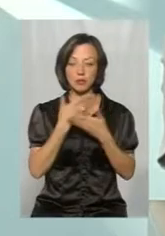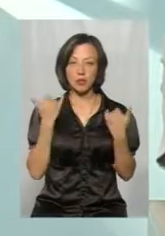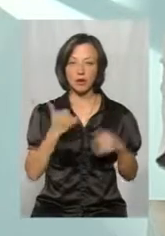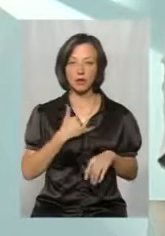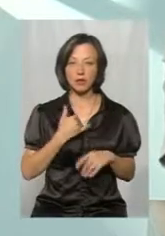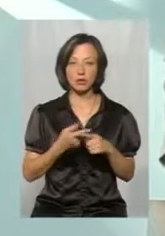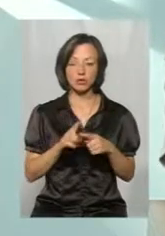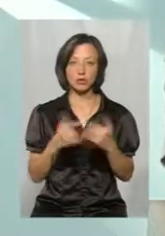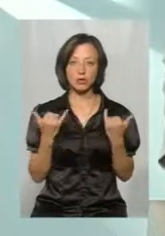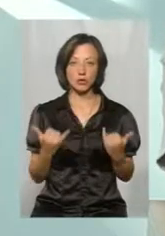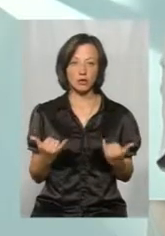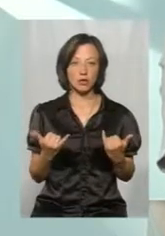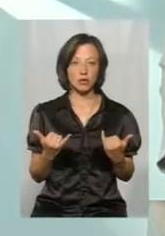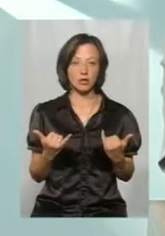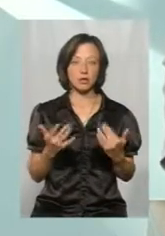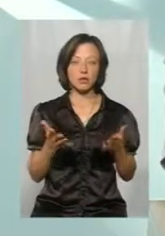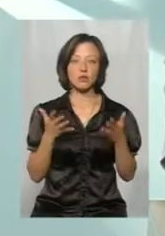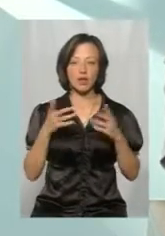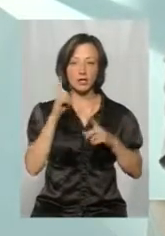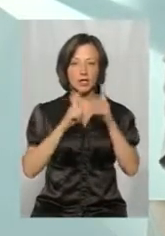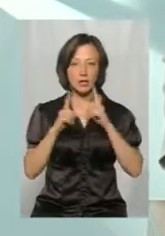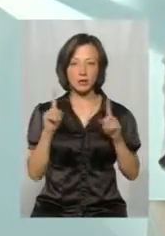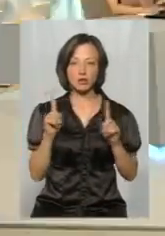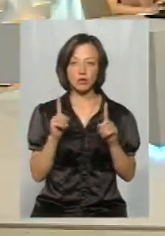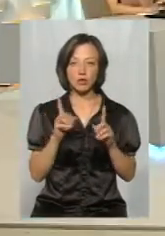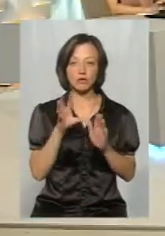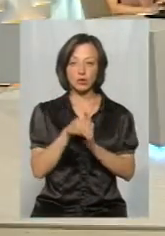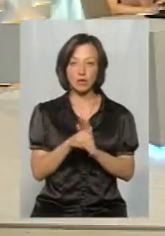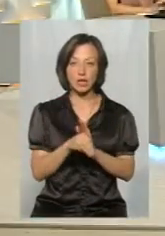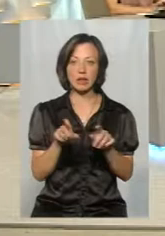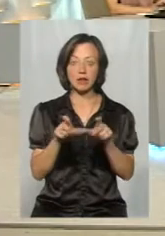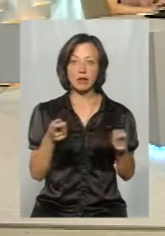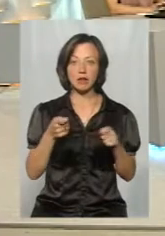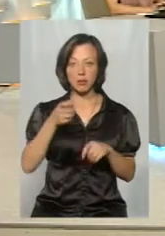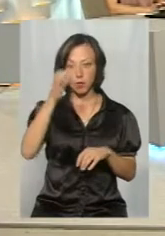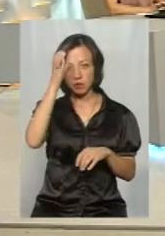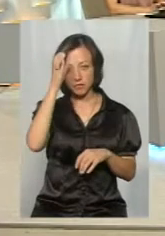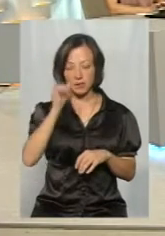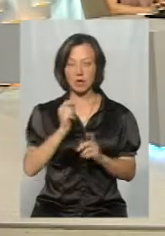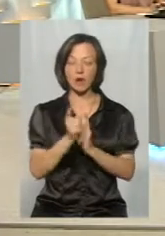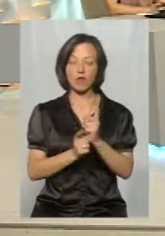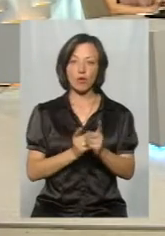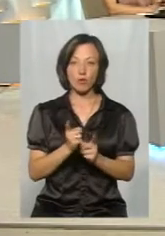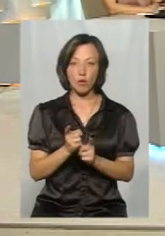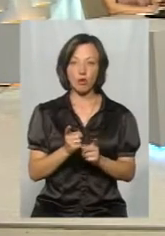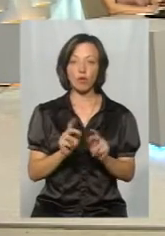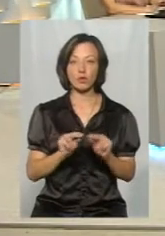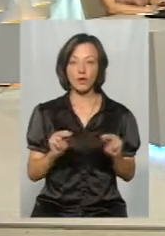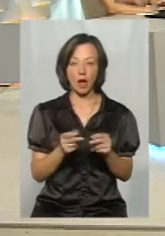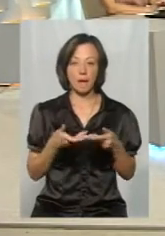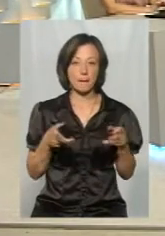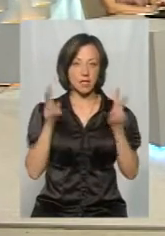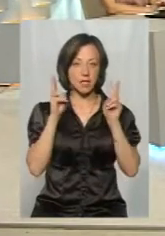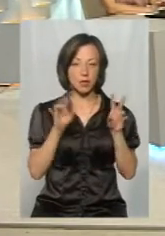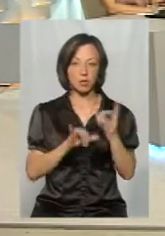в нас от сьогодні, так, сьогодні з'ясувалося на сесії, що в тому числі і департамент освіти йде реформа освітянська, а ми не